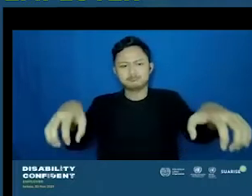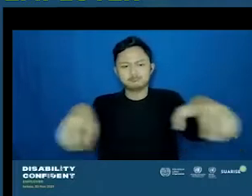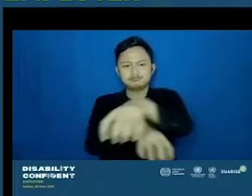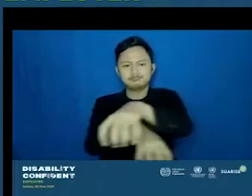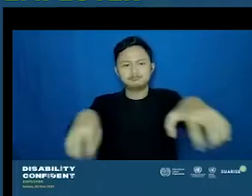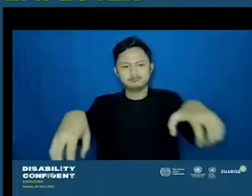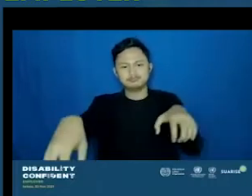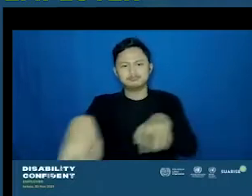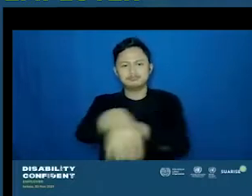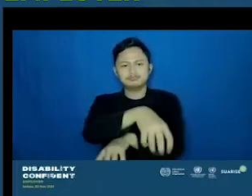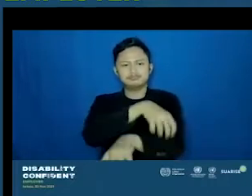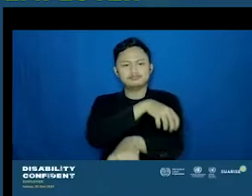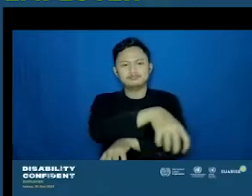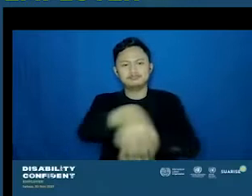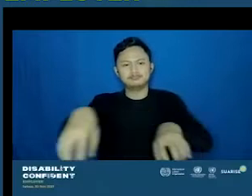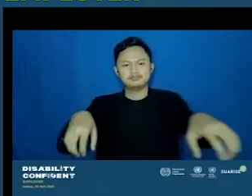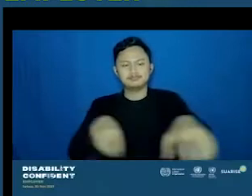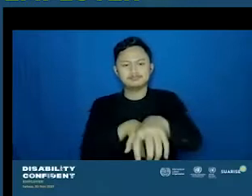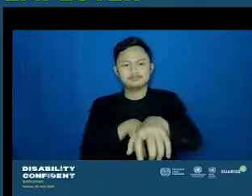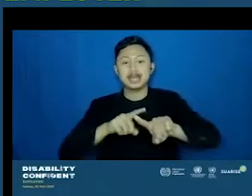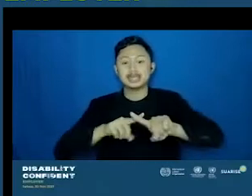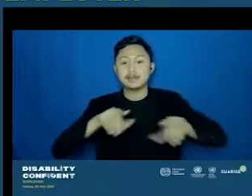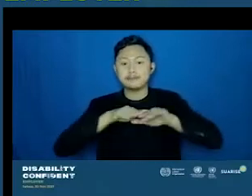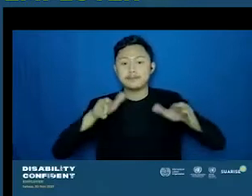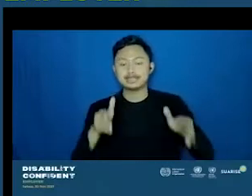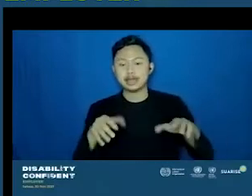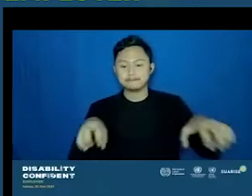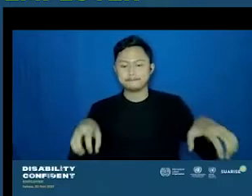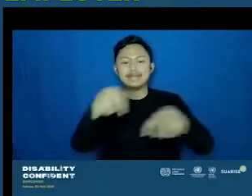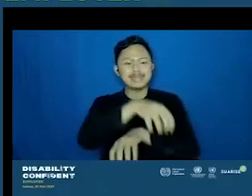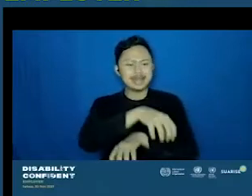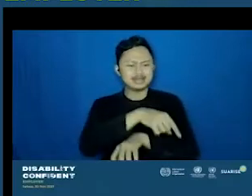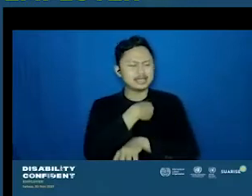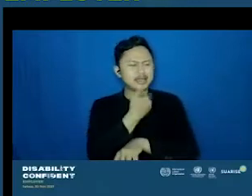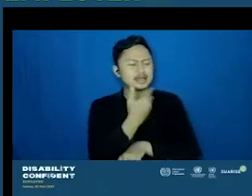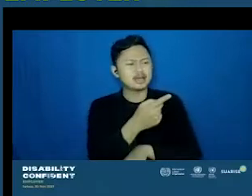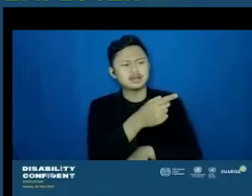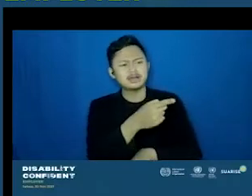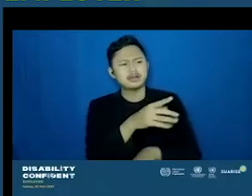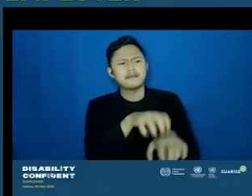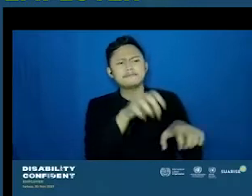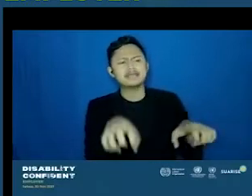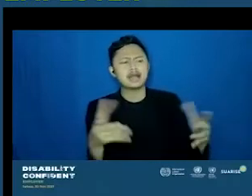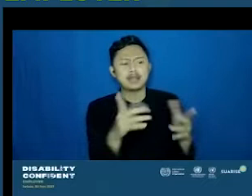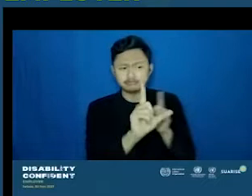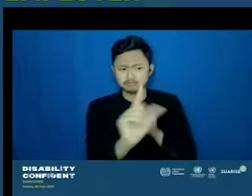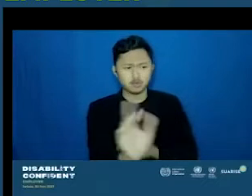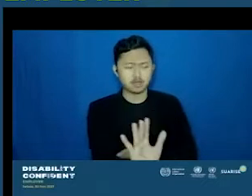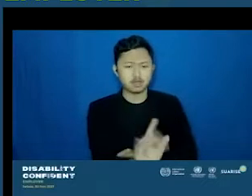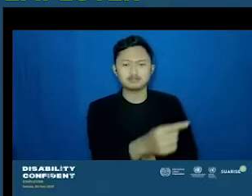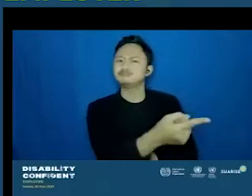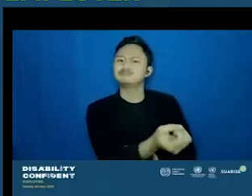ada program pindah meja. Ini ketika pindah, saya juga bertanya gitu, ini lo mau dipindahin sejauh apa gitu. Terus dia bilang,